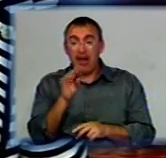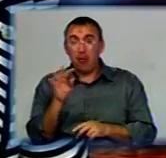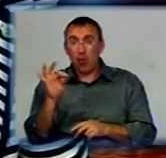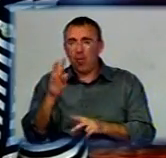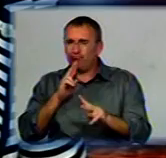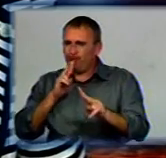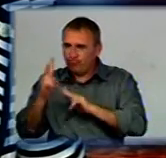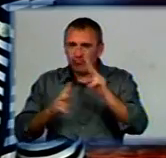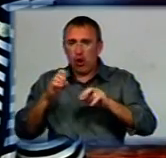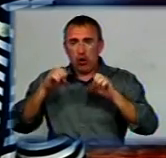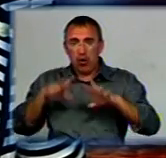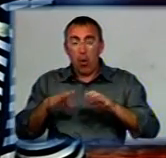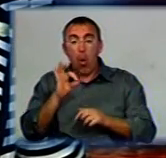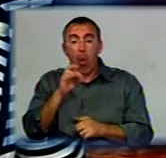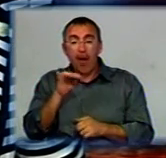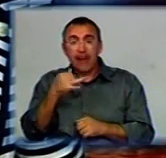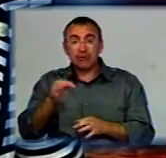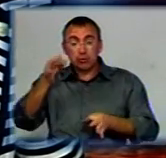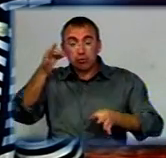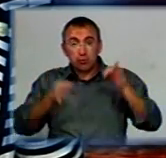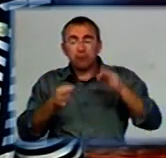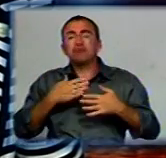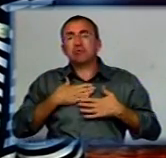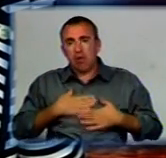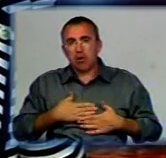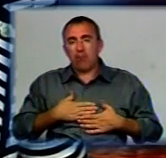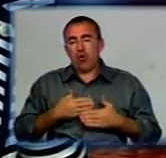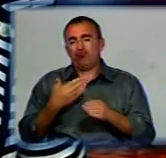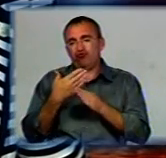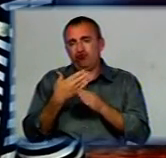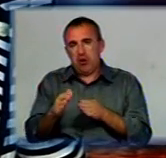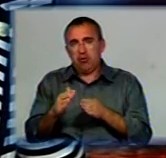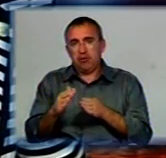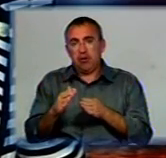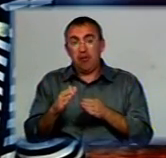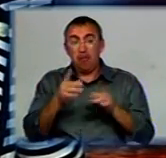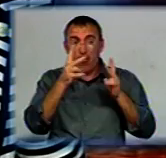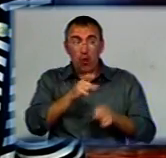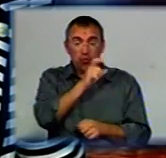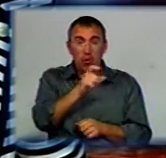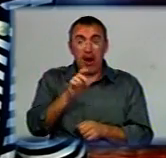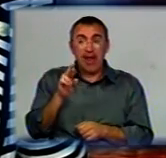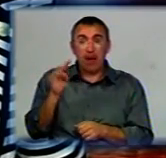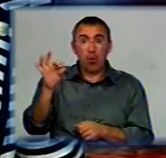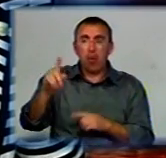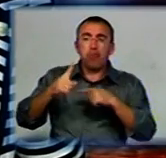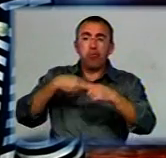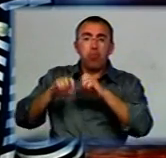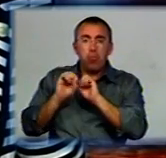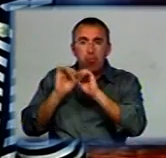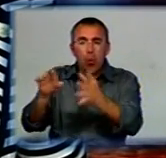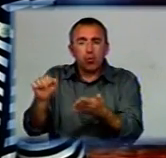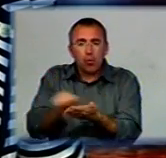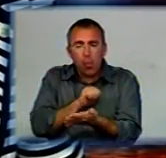рішення. Сьогодні в апеляційному суді клопотання задовольнили частково. За словами постраждалих, Віктору Якименко повернули низку